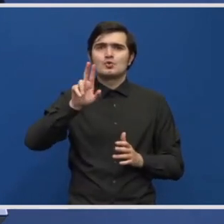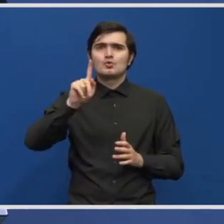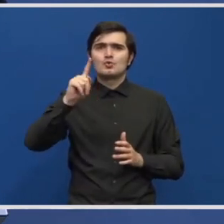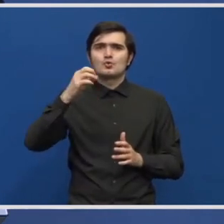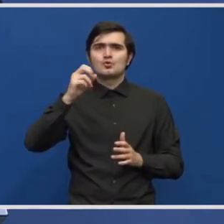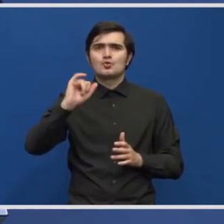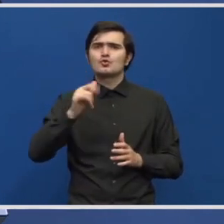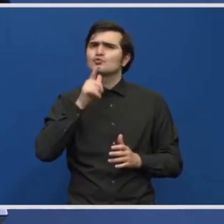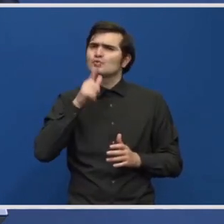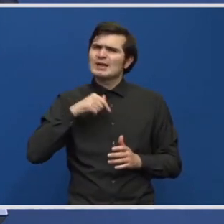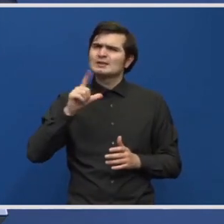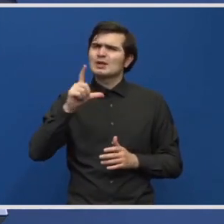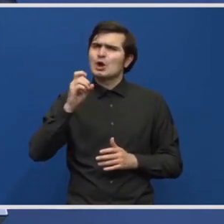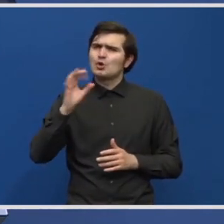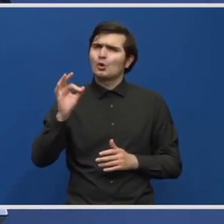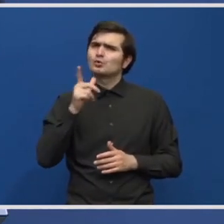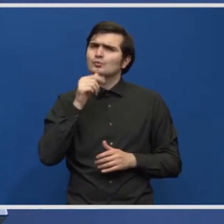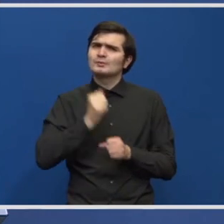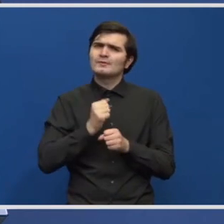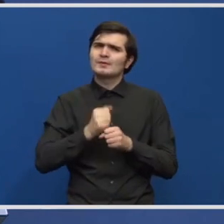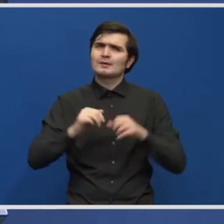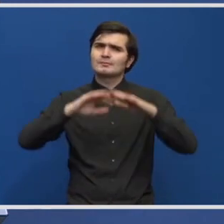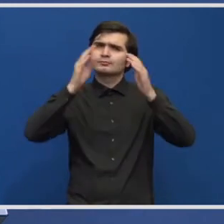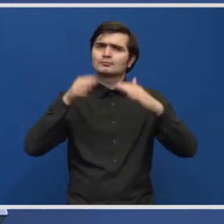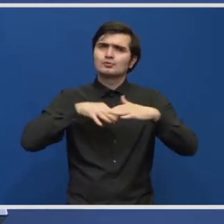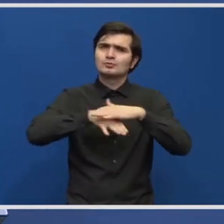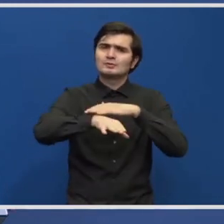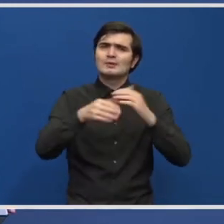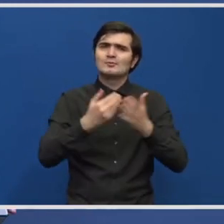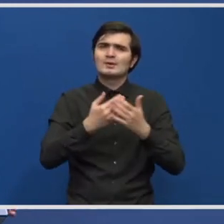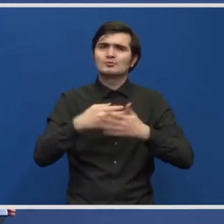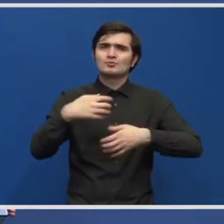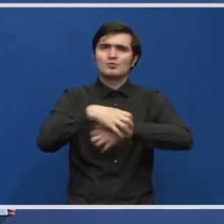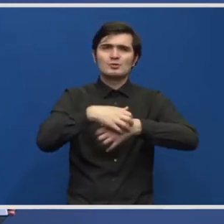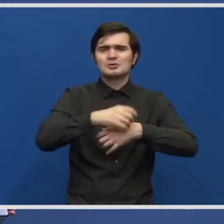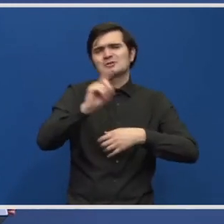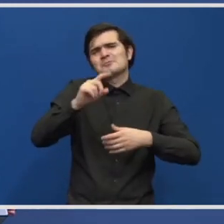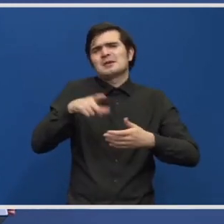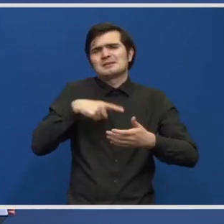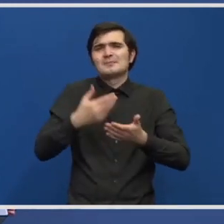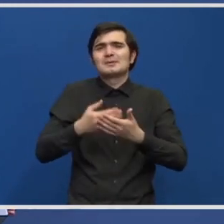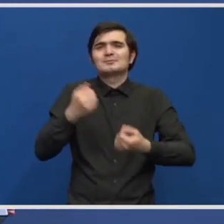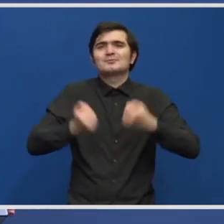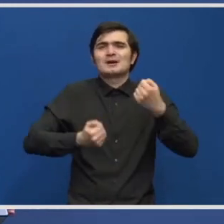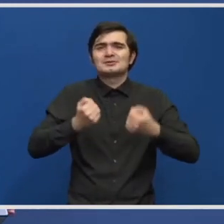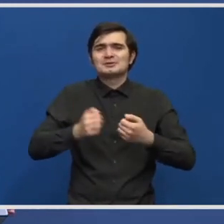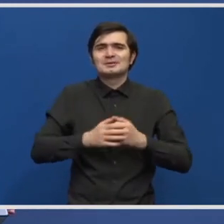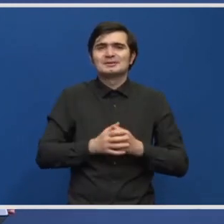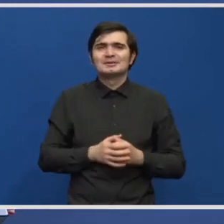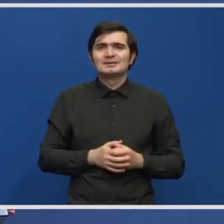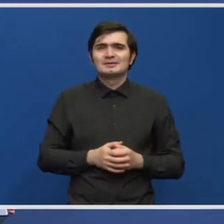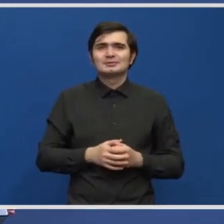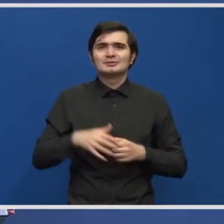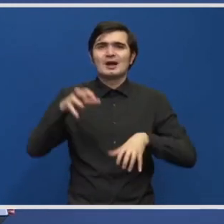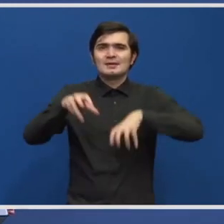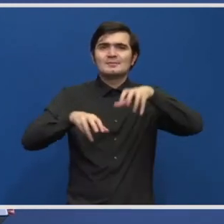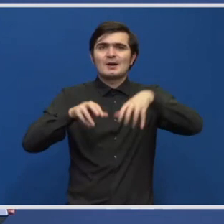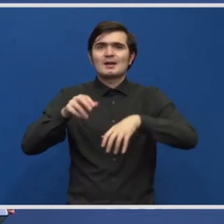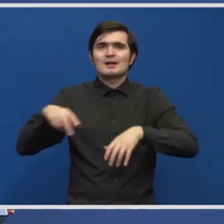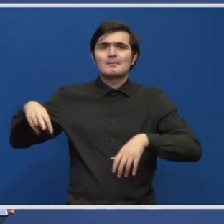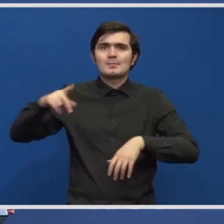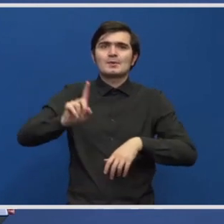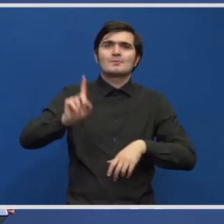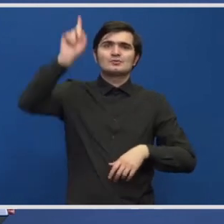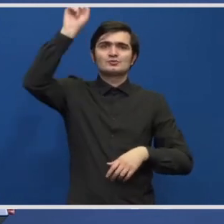lotul acolo unde se fac acele tuneluri pentru urși. Nu sunt pentru urși, sunt pentru mașini. Doar mamiferele pot migra pe deasupra, nefiind